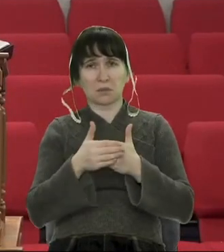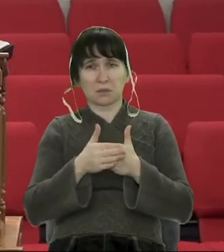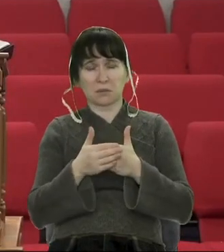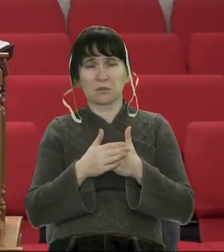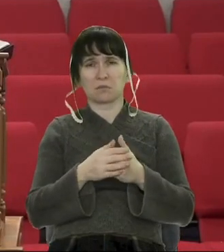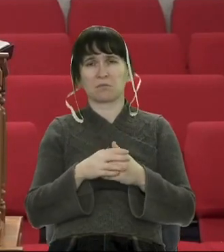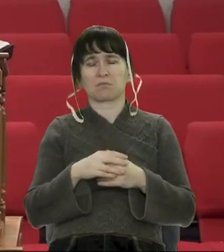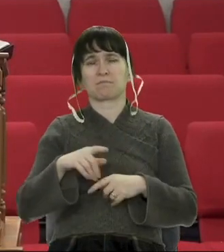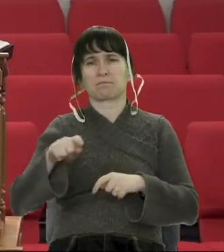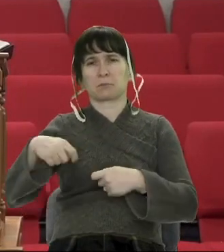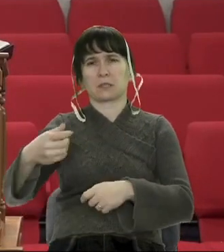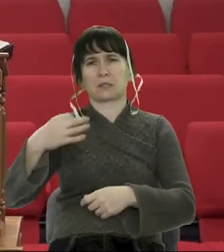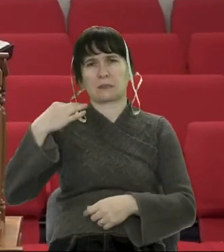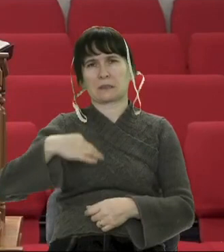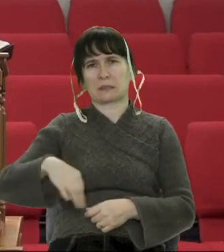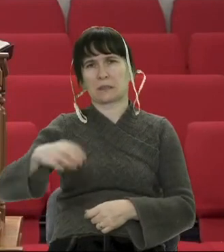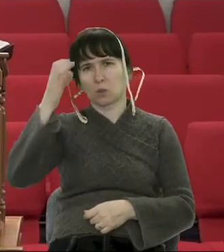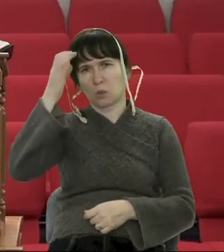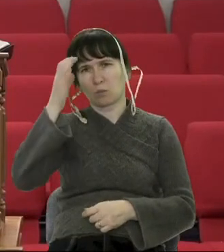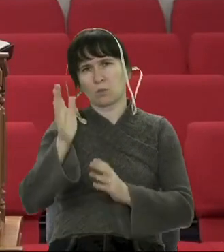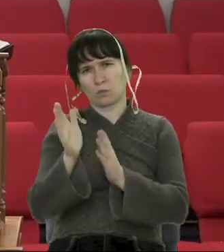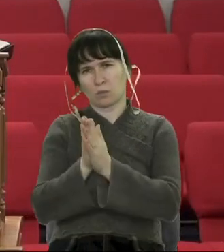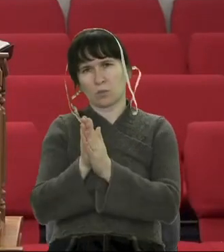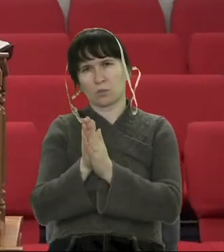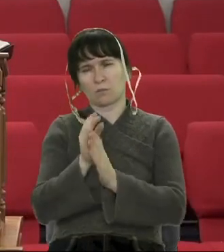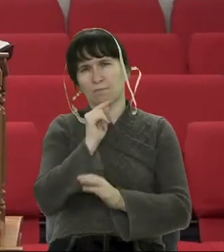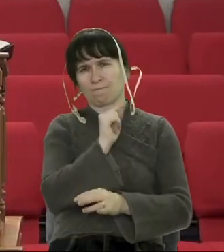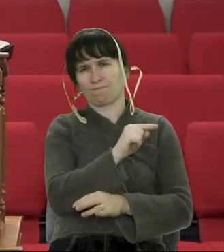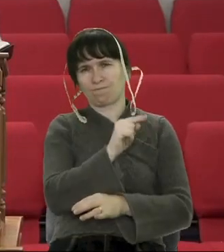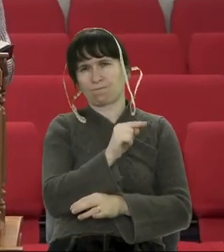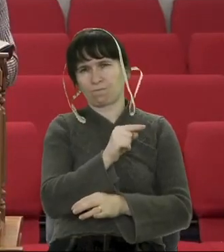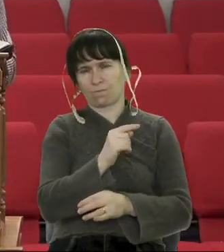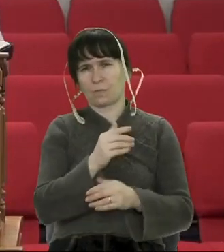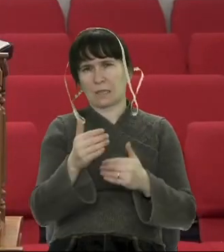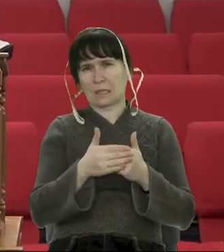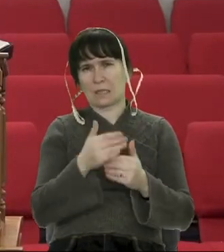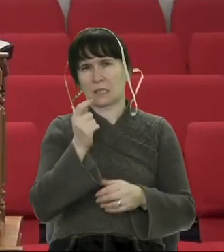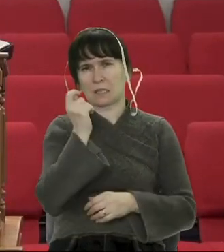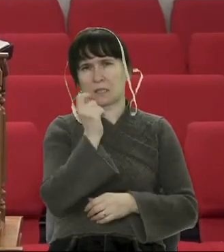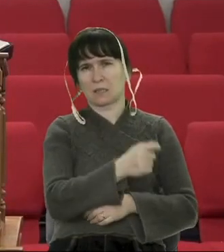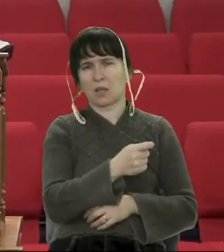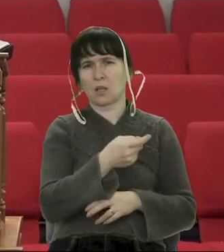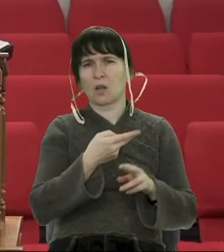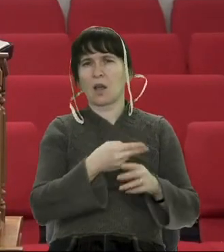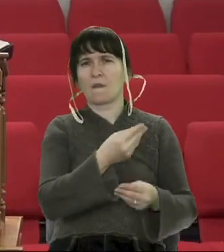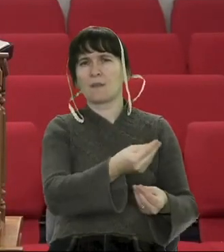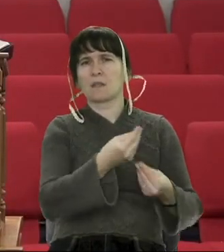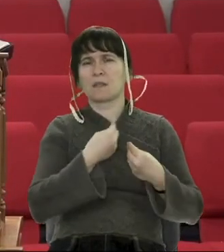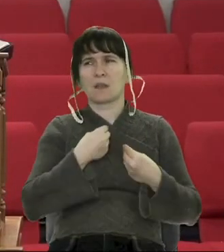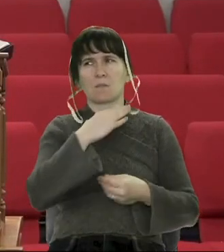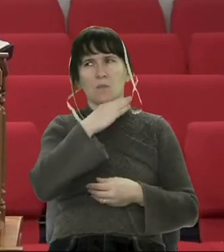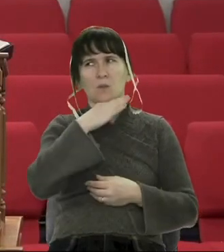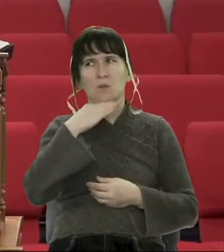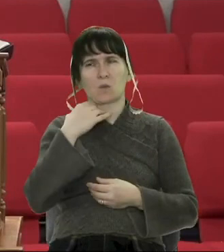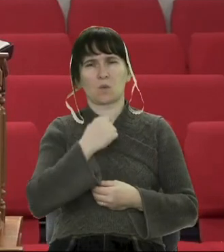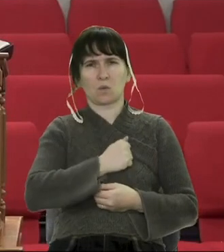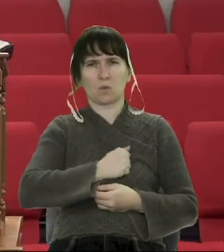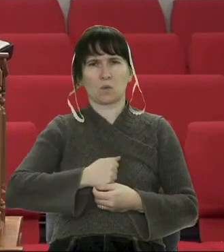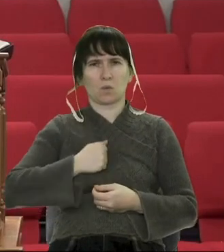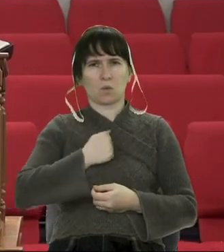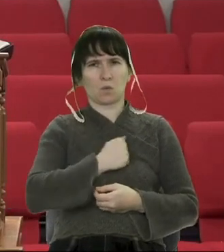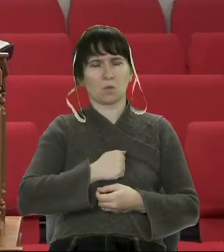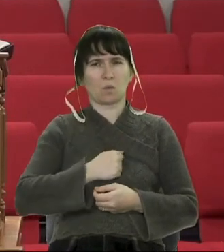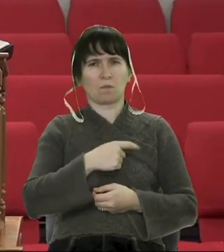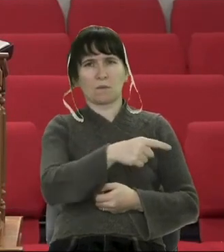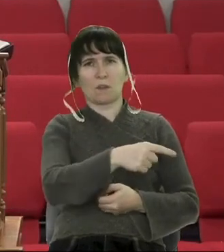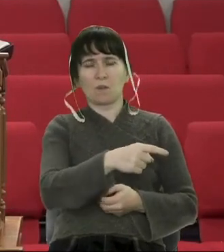Каже, «Зроби те і те йому». Через те, що, каже, він заподіяв мені велике зло, вбивши. І